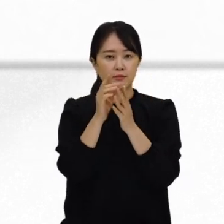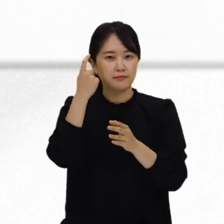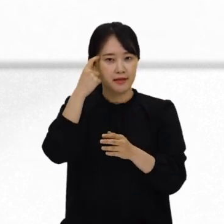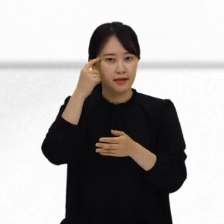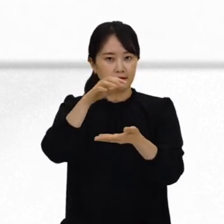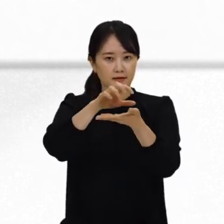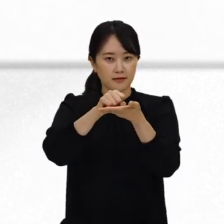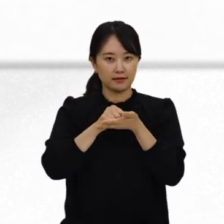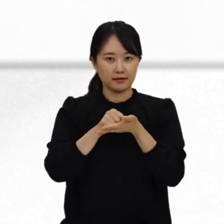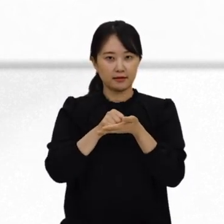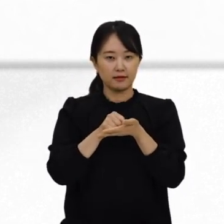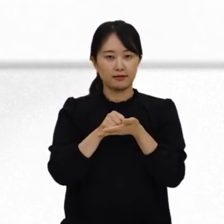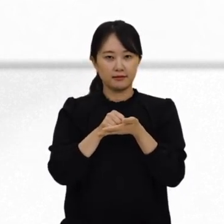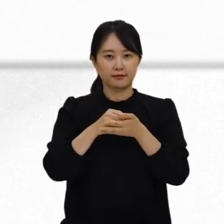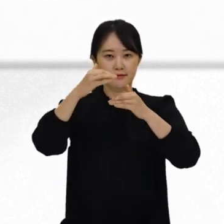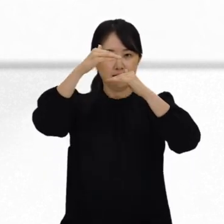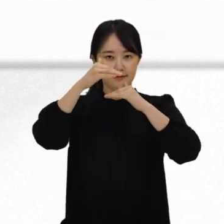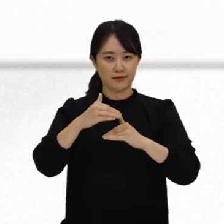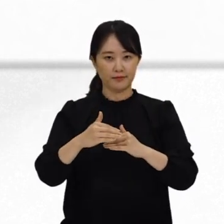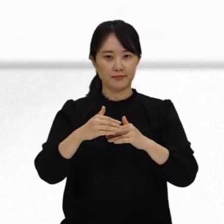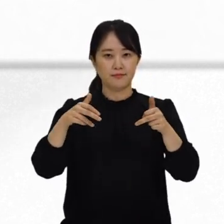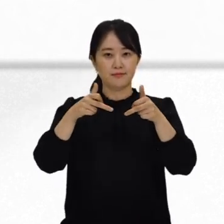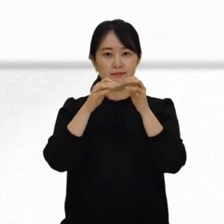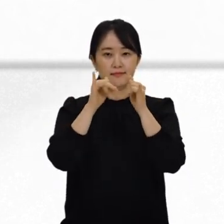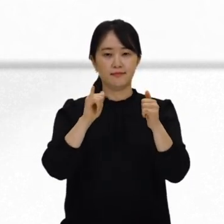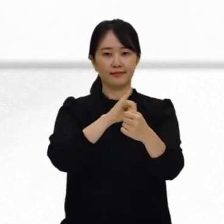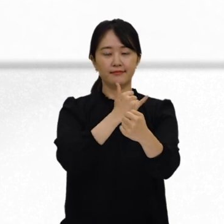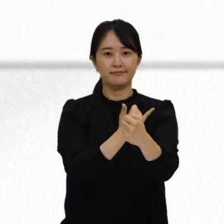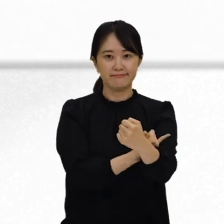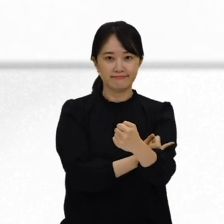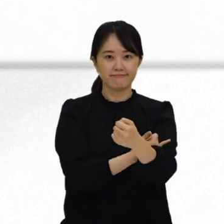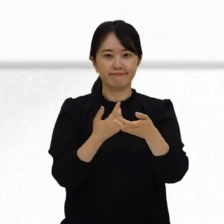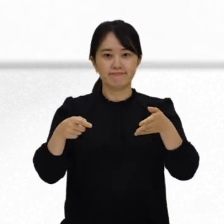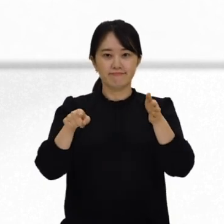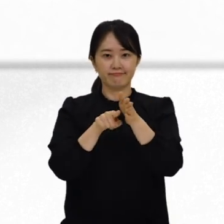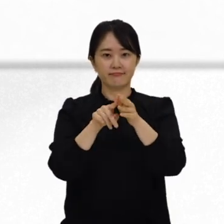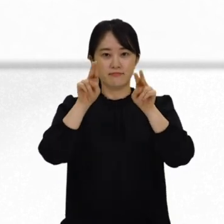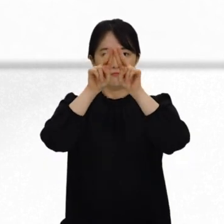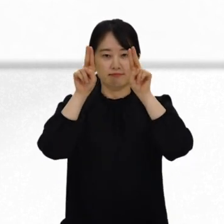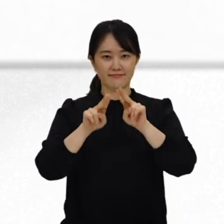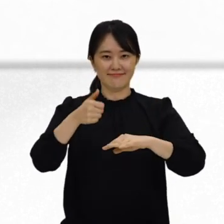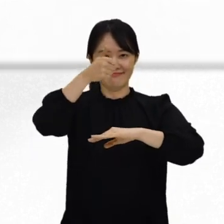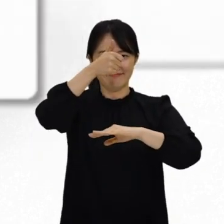협약으로 장애인의 인권구현을 위한 국제적인 성과입니다.